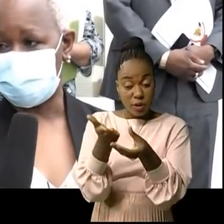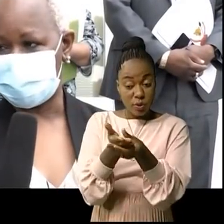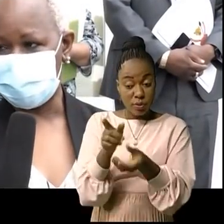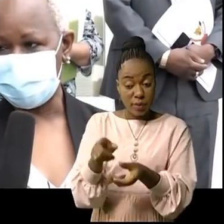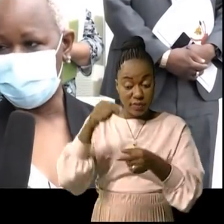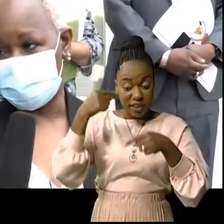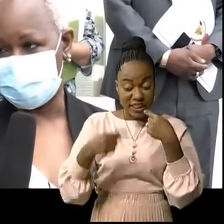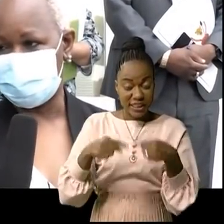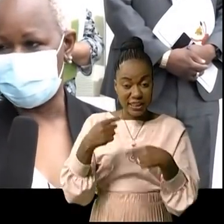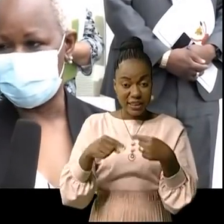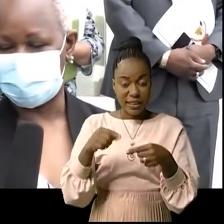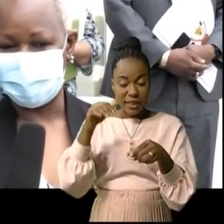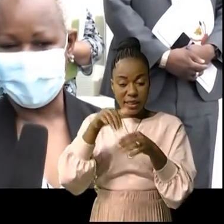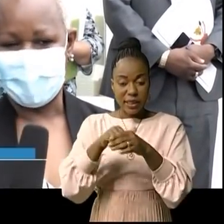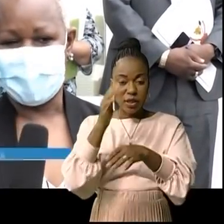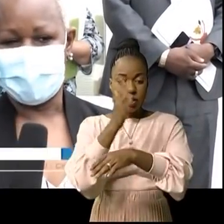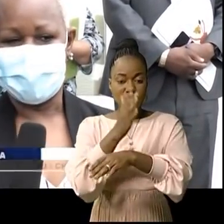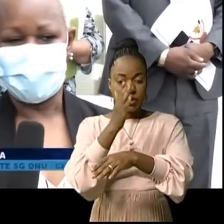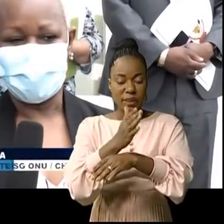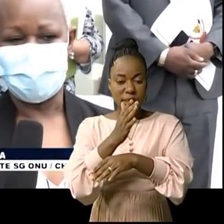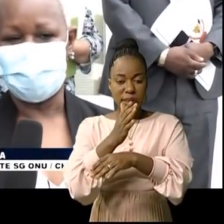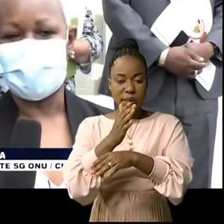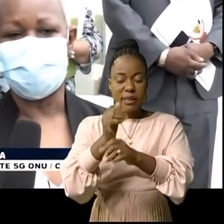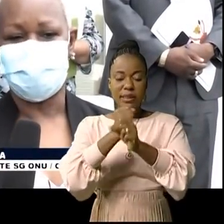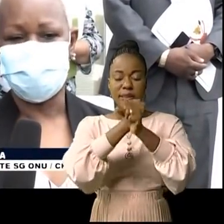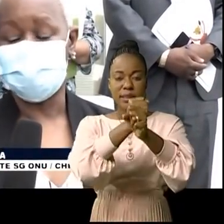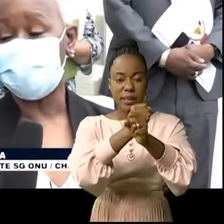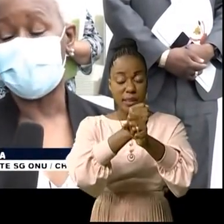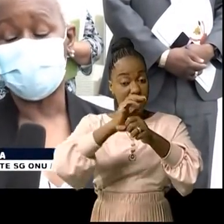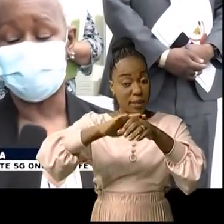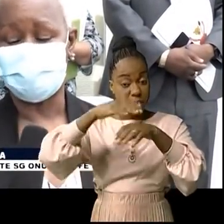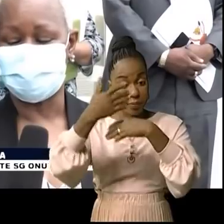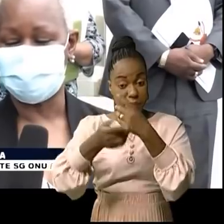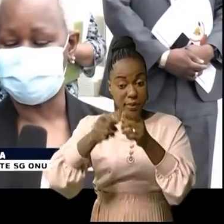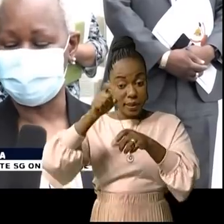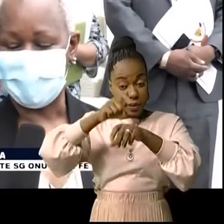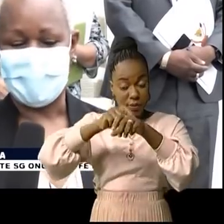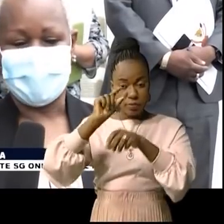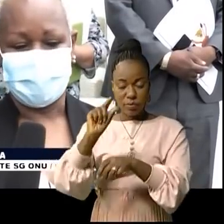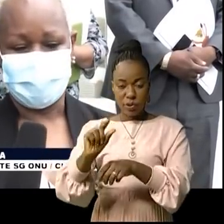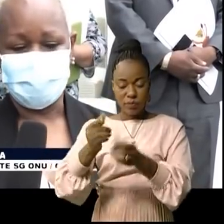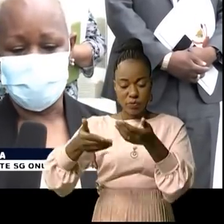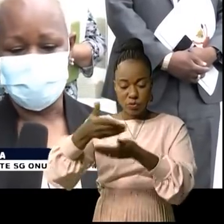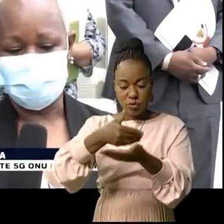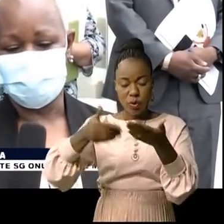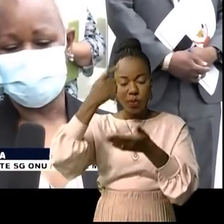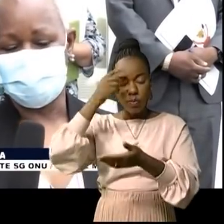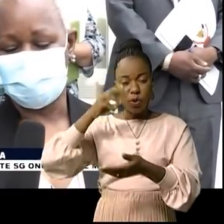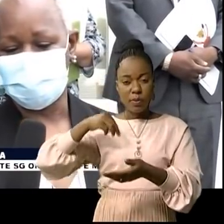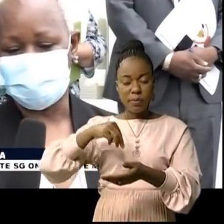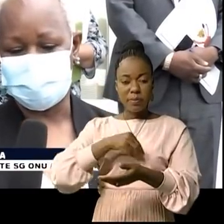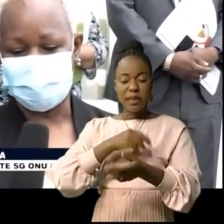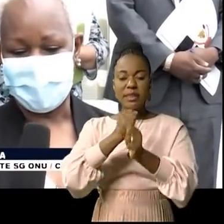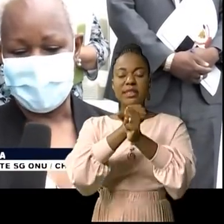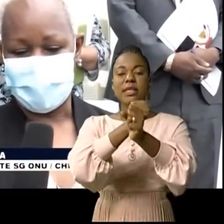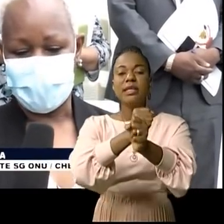discuté au Conseil de sécurité et d'ici quelques temps nous aurons un retour de ce que les membres du Conseil de